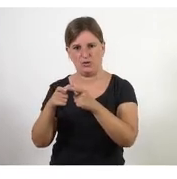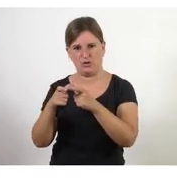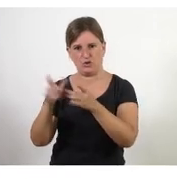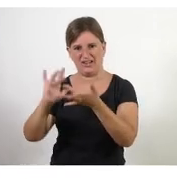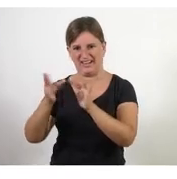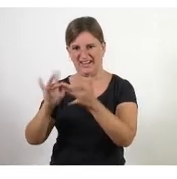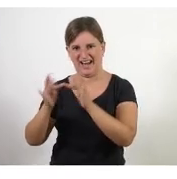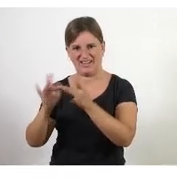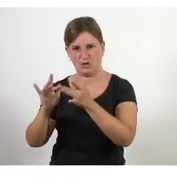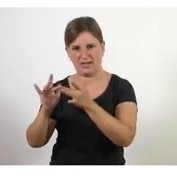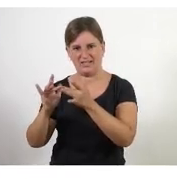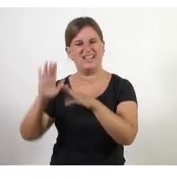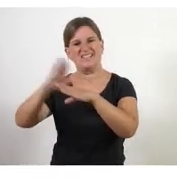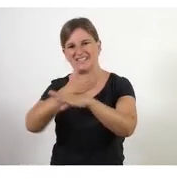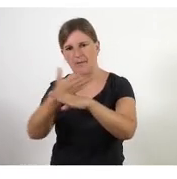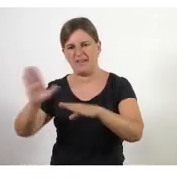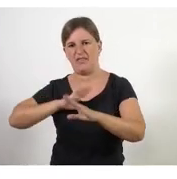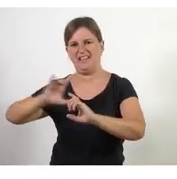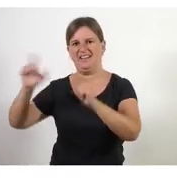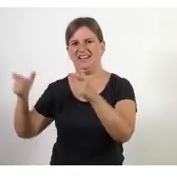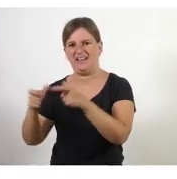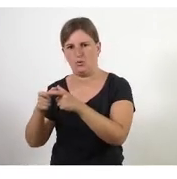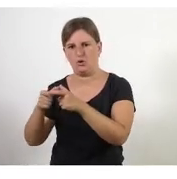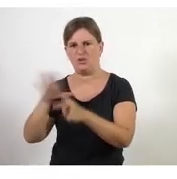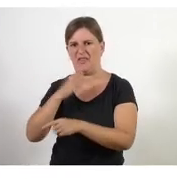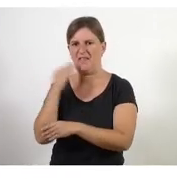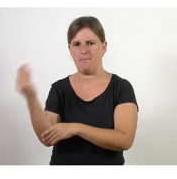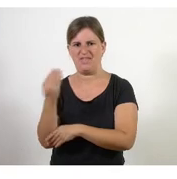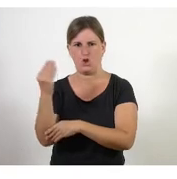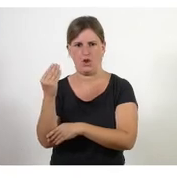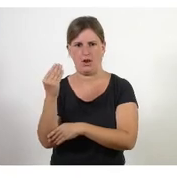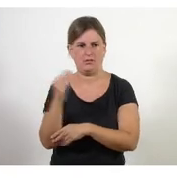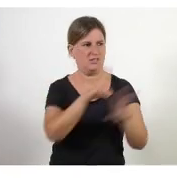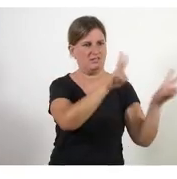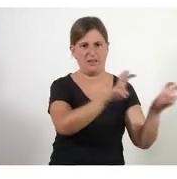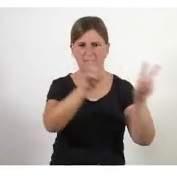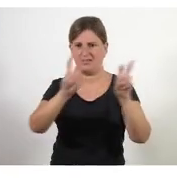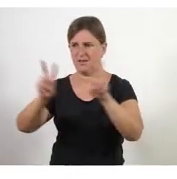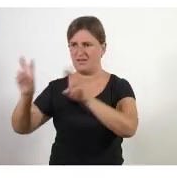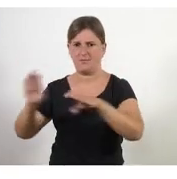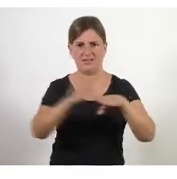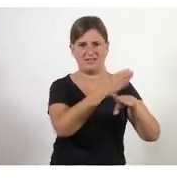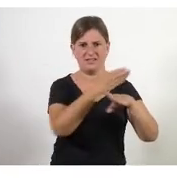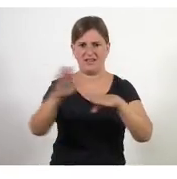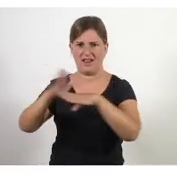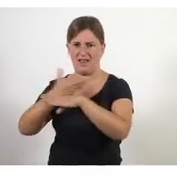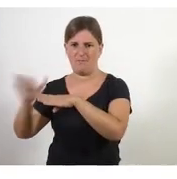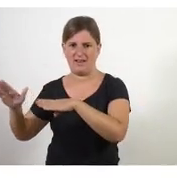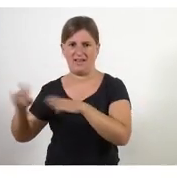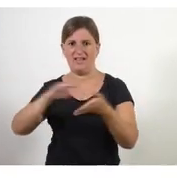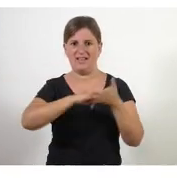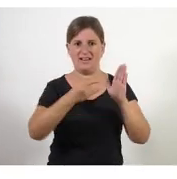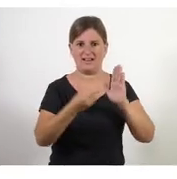relacionals i separades de les reunions de millora amb la qual tindre les reunions tàctiques